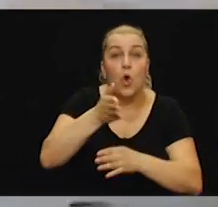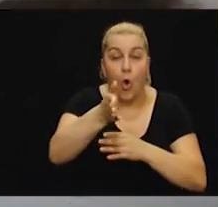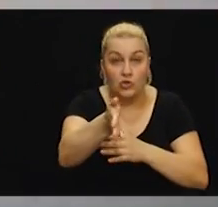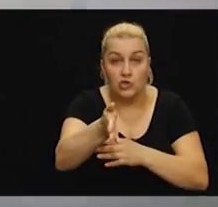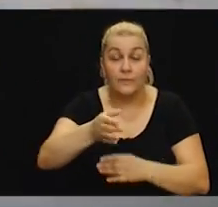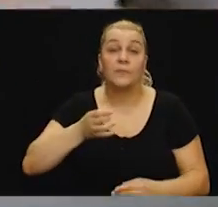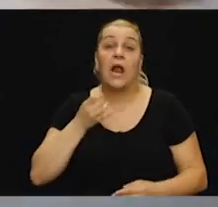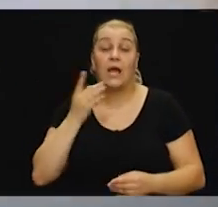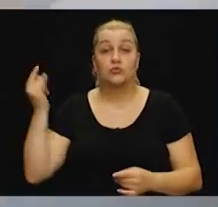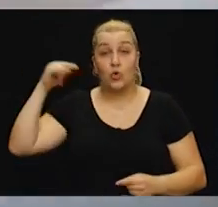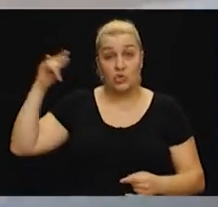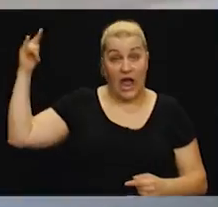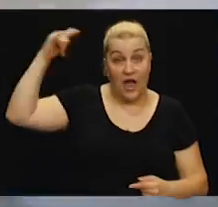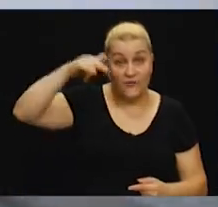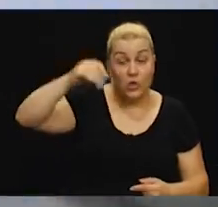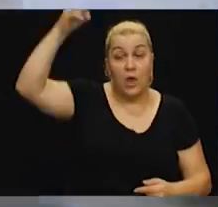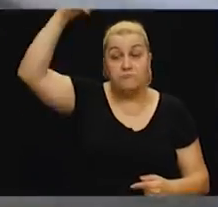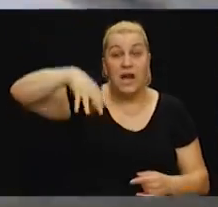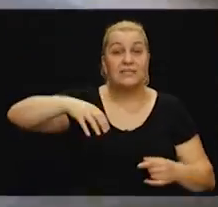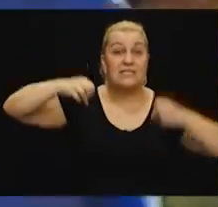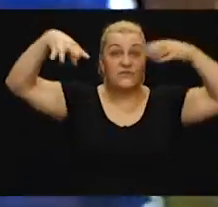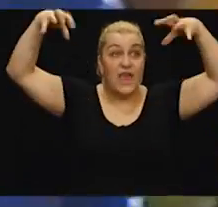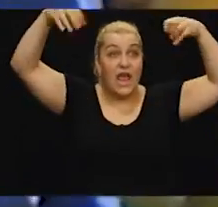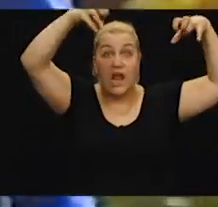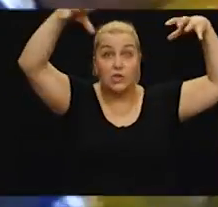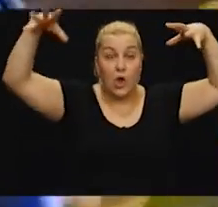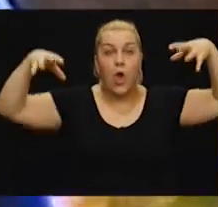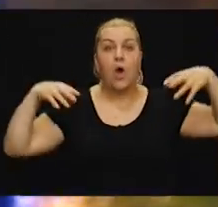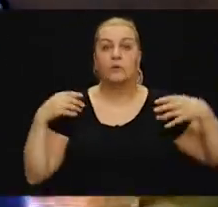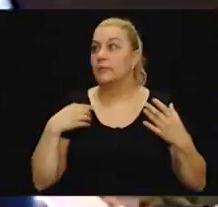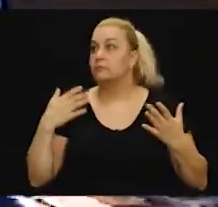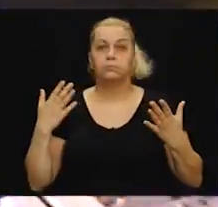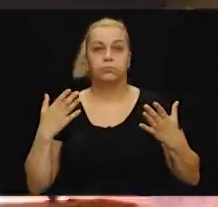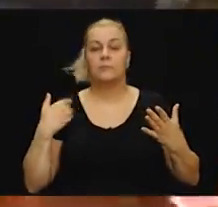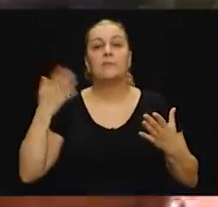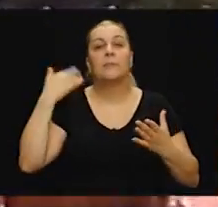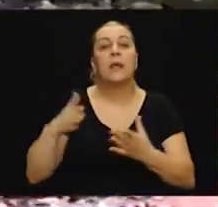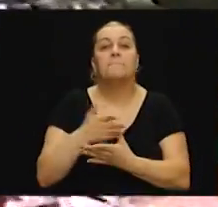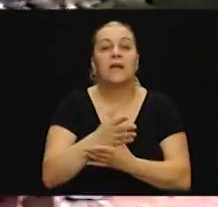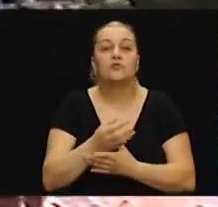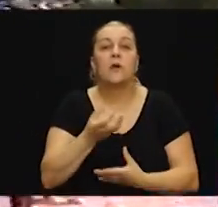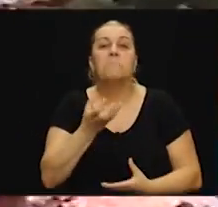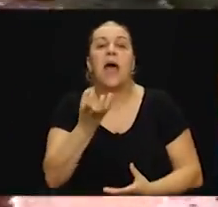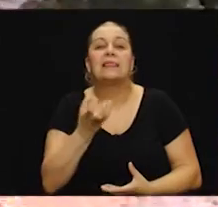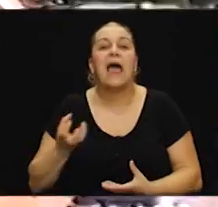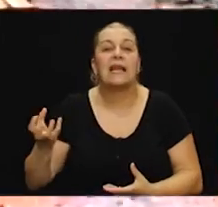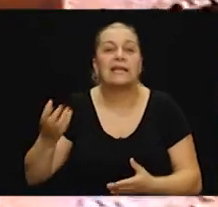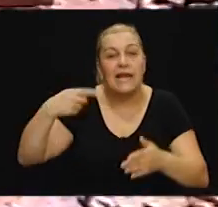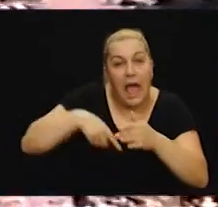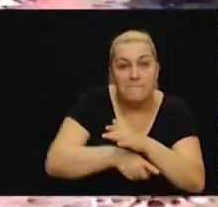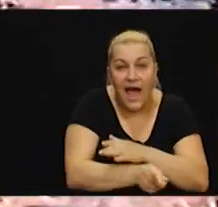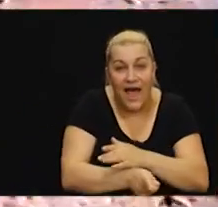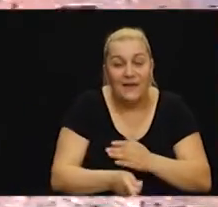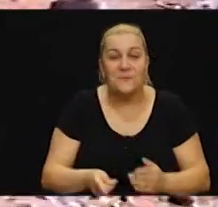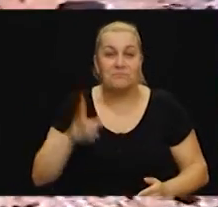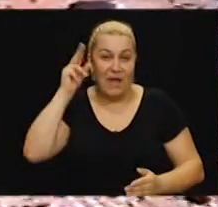Ali onda kad su došli avioni i bacili svjetleće reklame, onda je svanilo. Pa smo se ja i on našli među mandarinama. Ujedno još krapi,